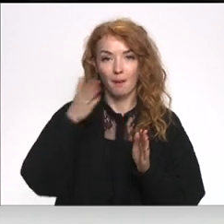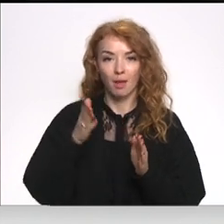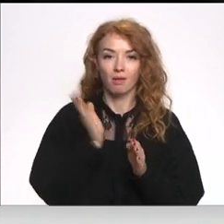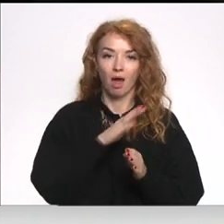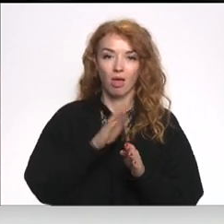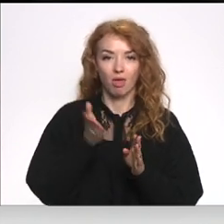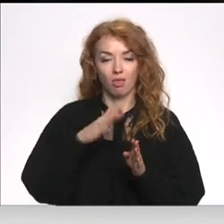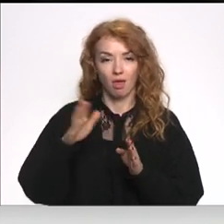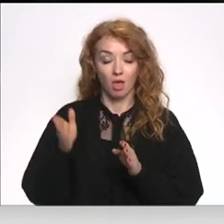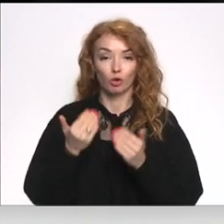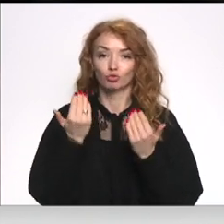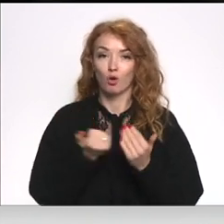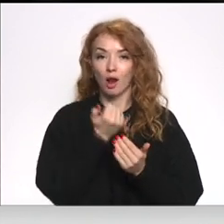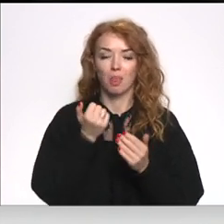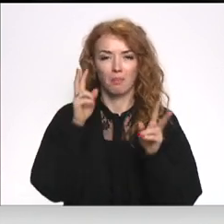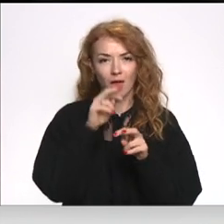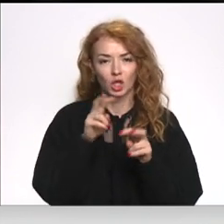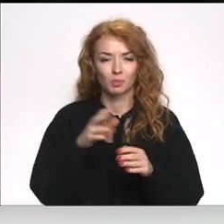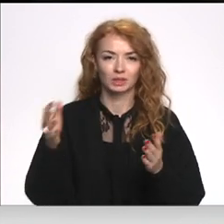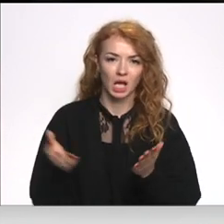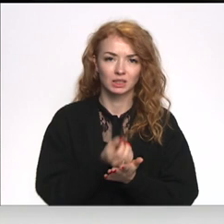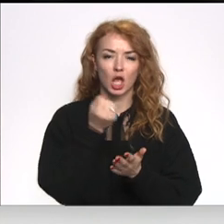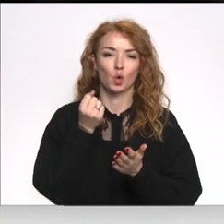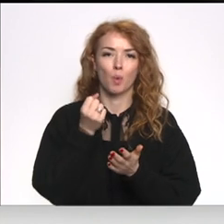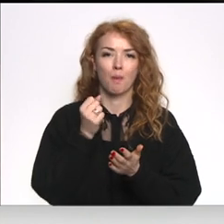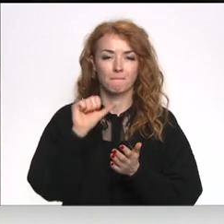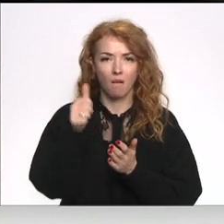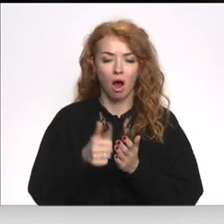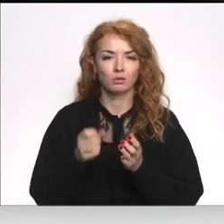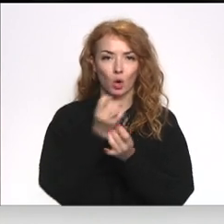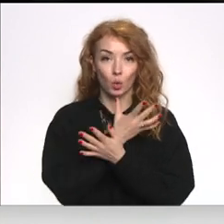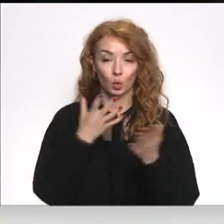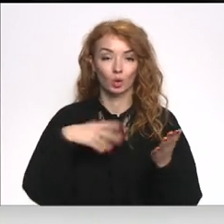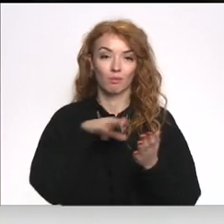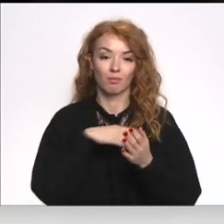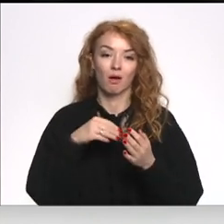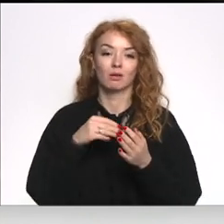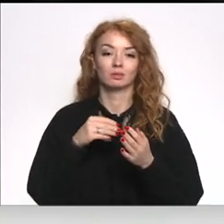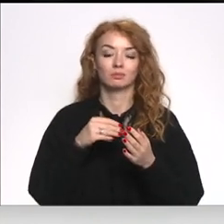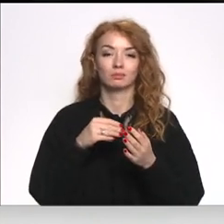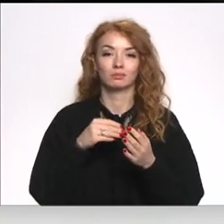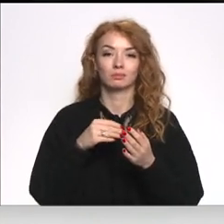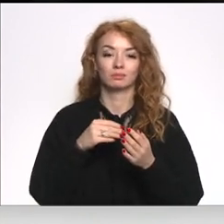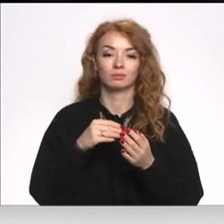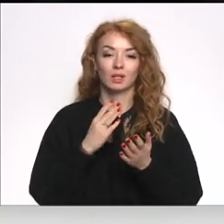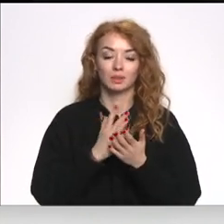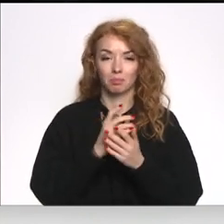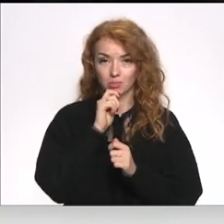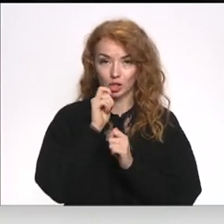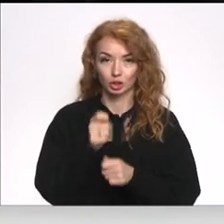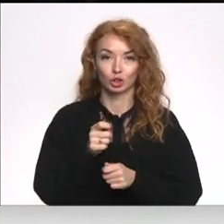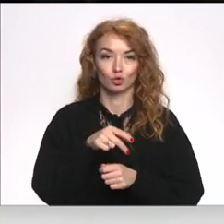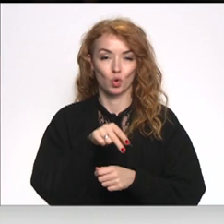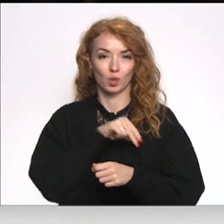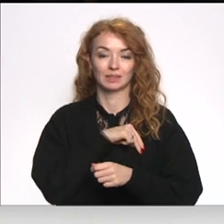pētījumiem, sasniegumiem, mākslā un kultūrā mēs dāsni esam piešķīruši šīs